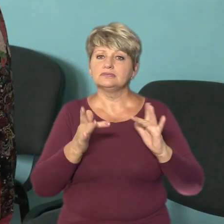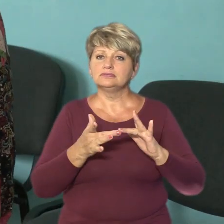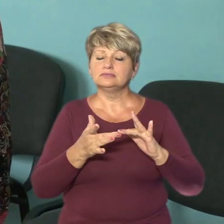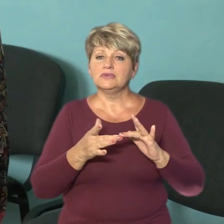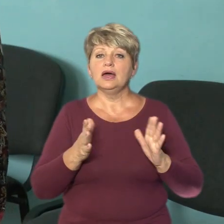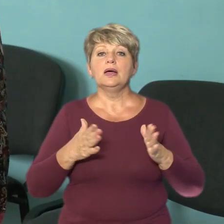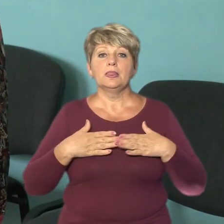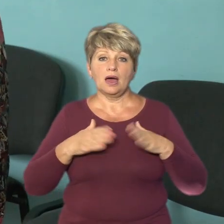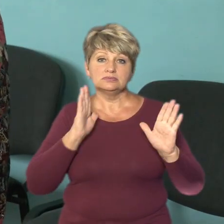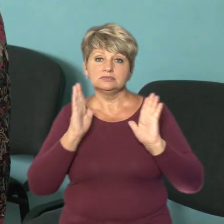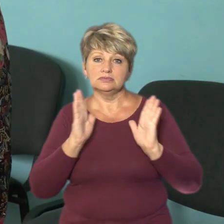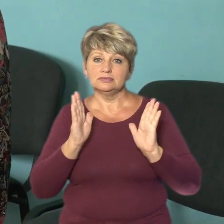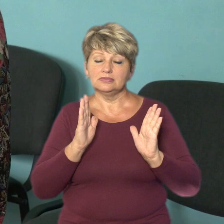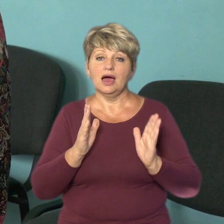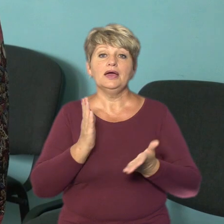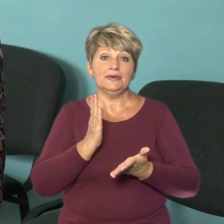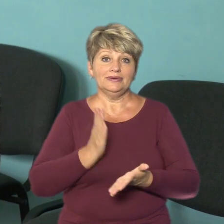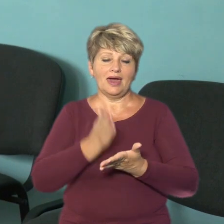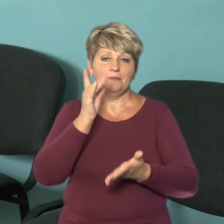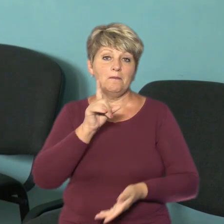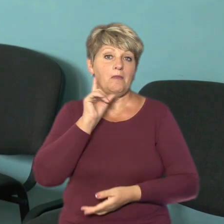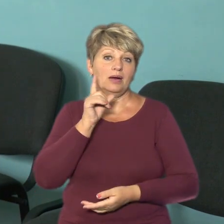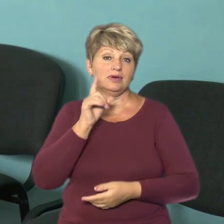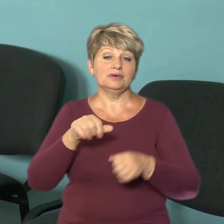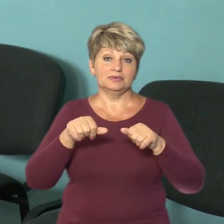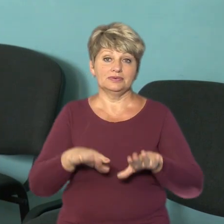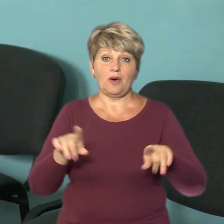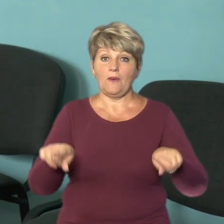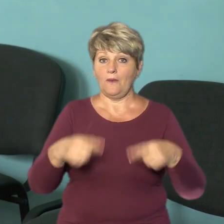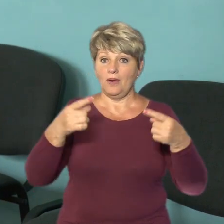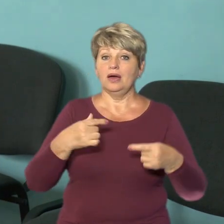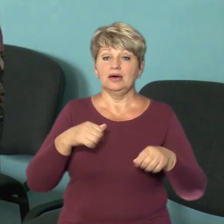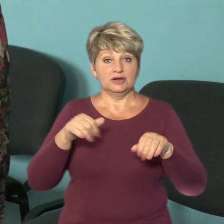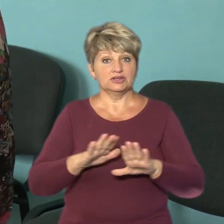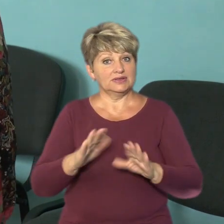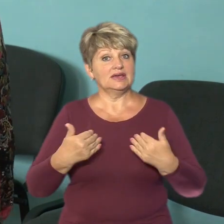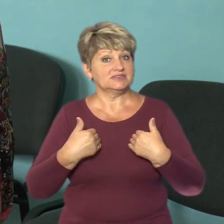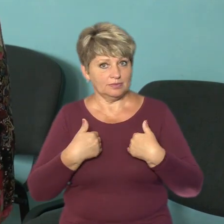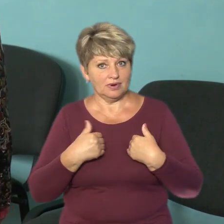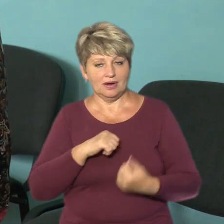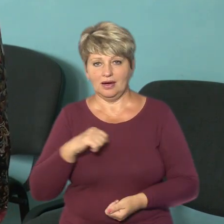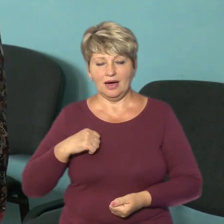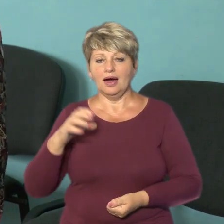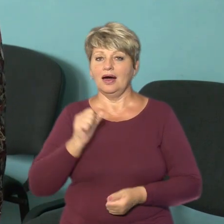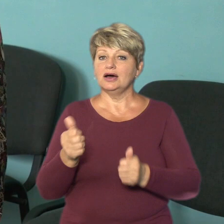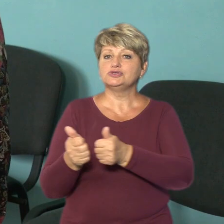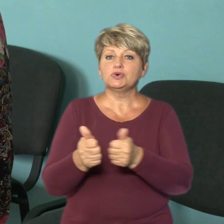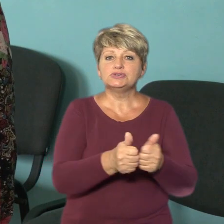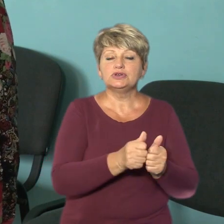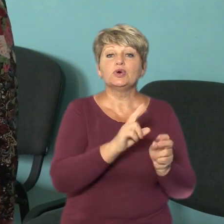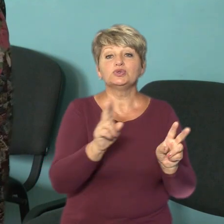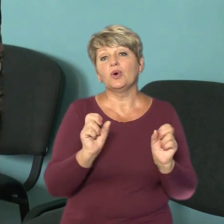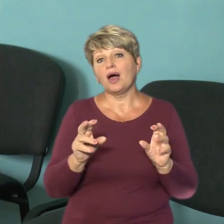наша молодіжка таке організовує. От і рішили, і не тільки сама, а і сусіди, ну, хто як може,